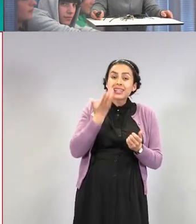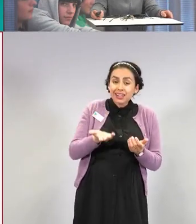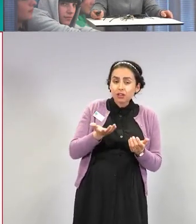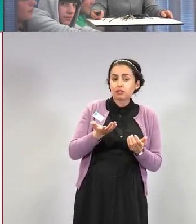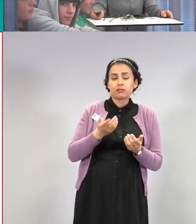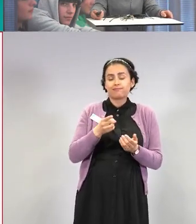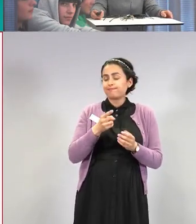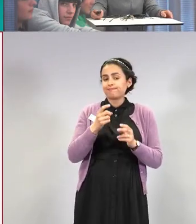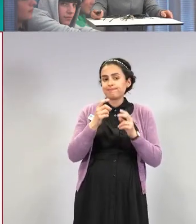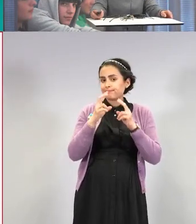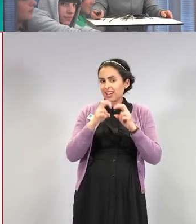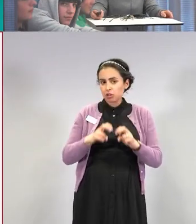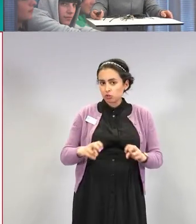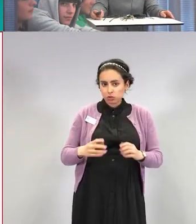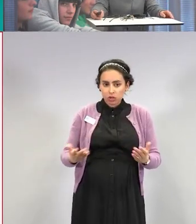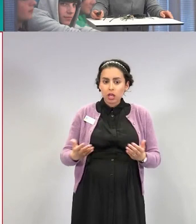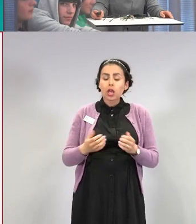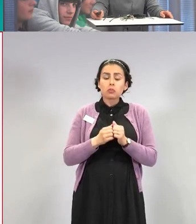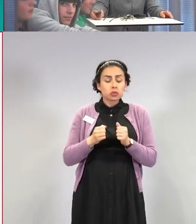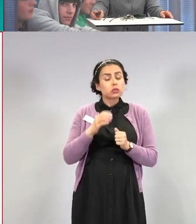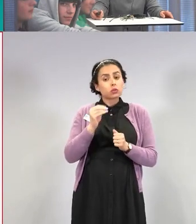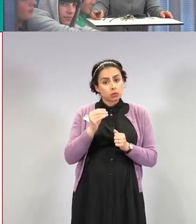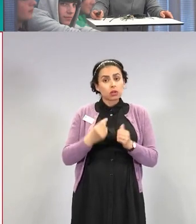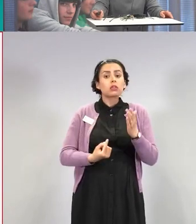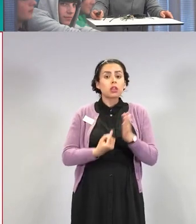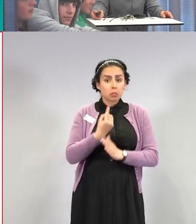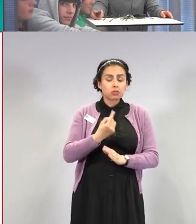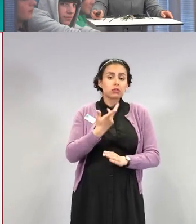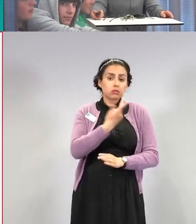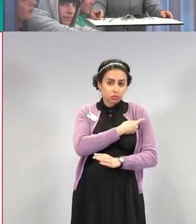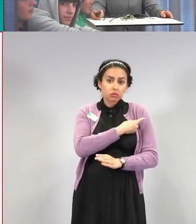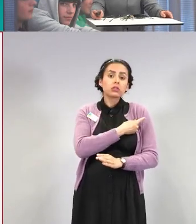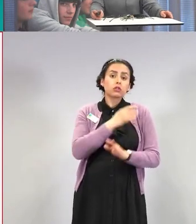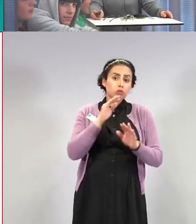Joka tapauksessa kyllä näitä tapauksia tulee rokotetuille.